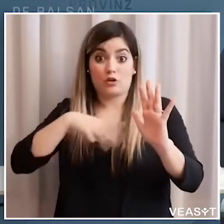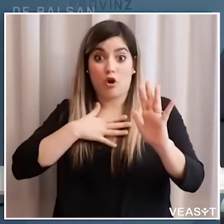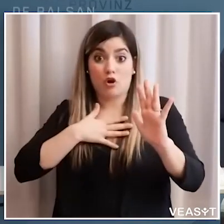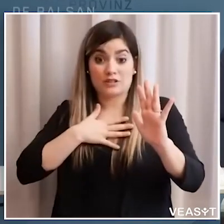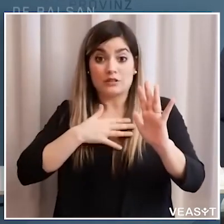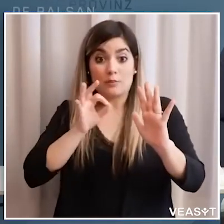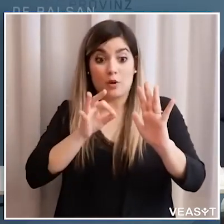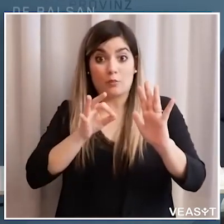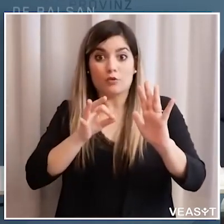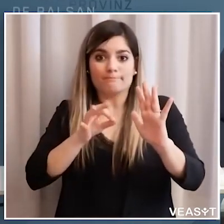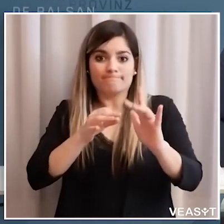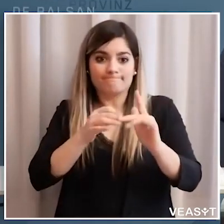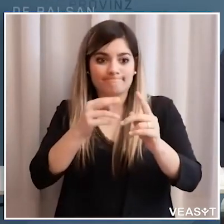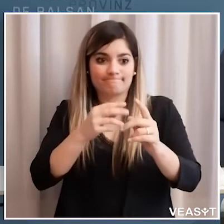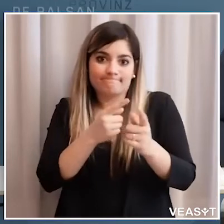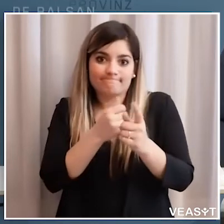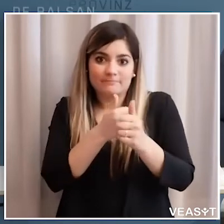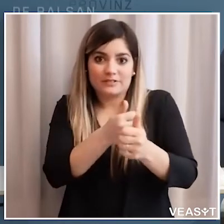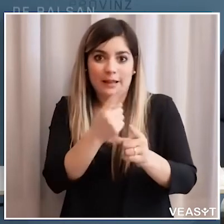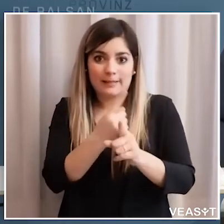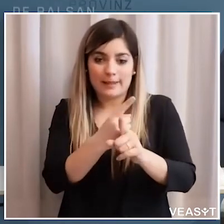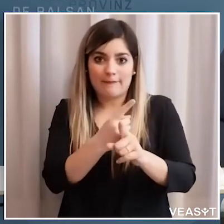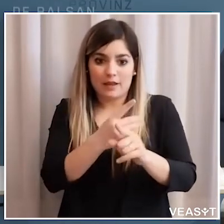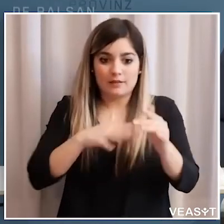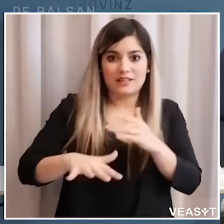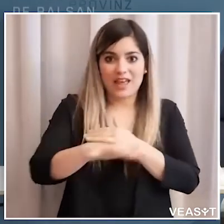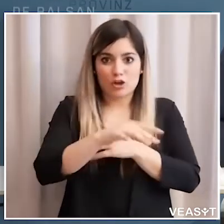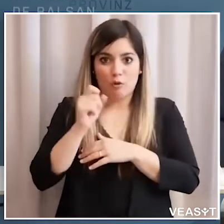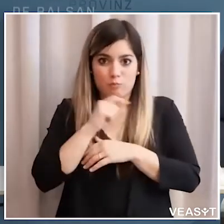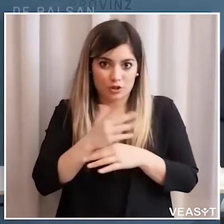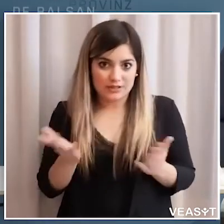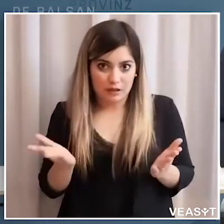si riferisce soltanto al territorio della provincia autonoma di Bolzano e